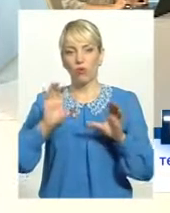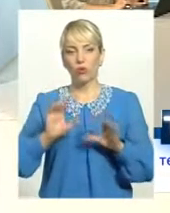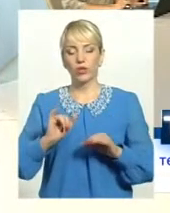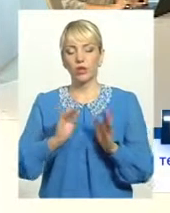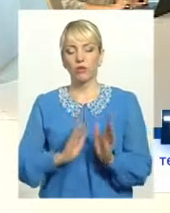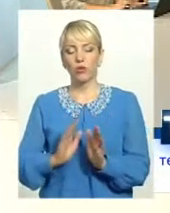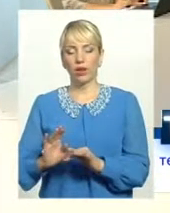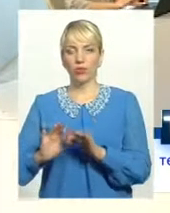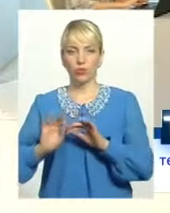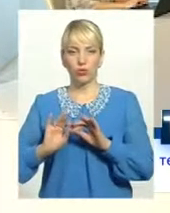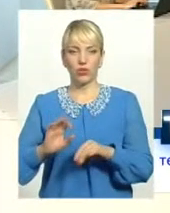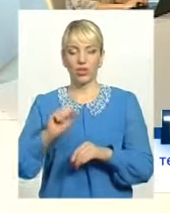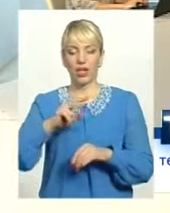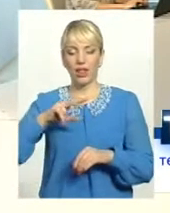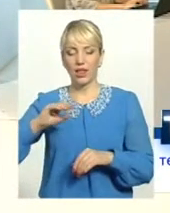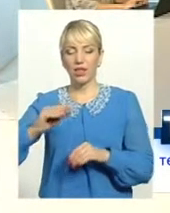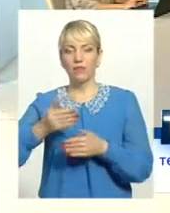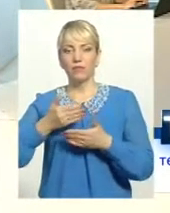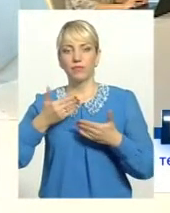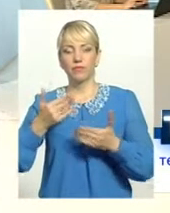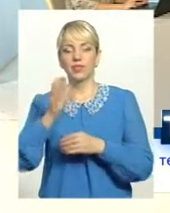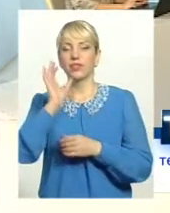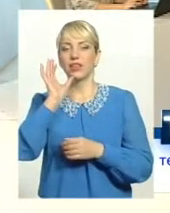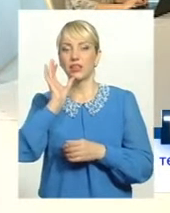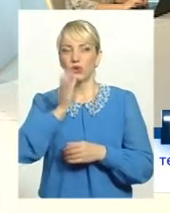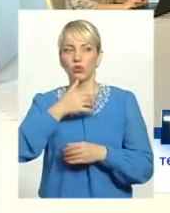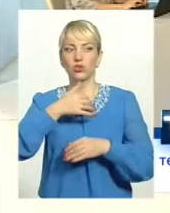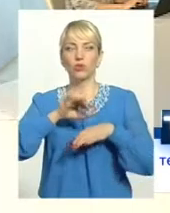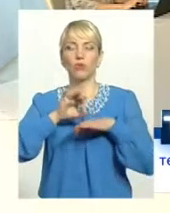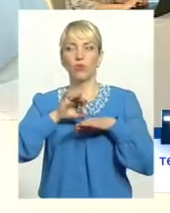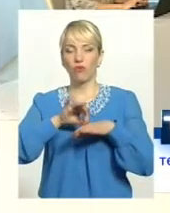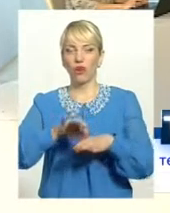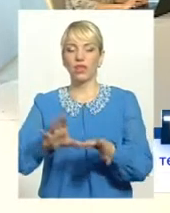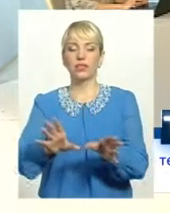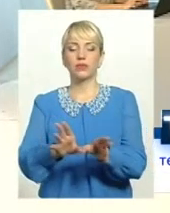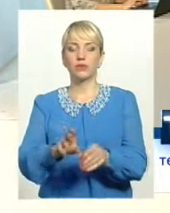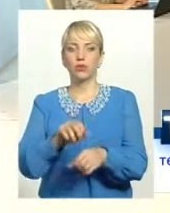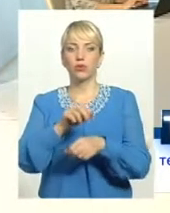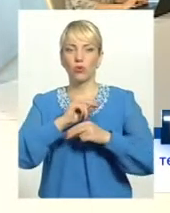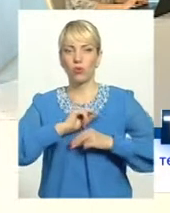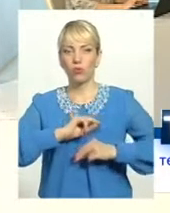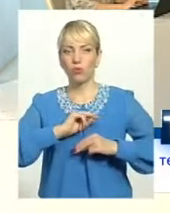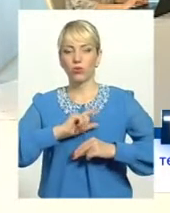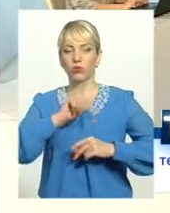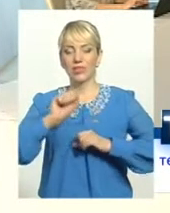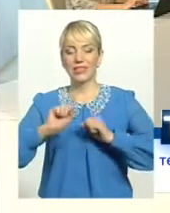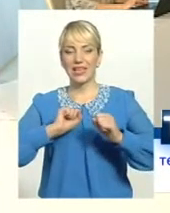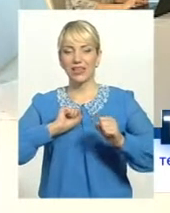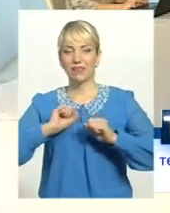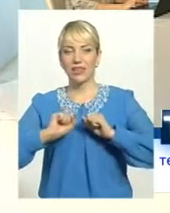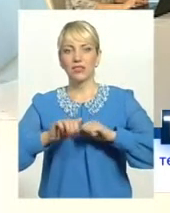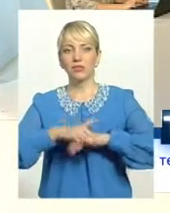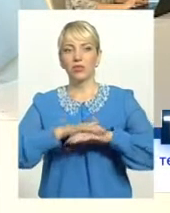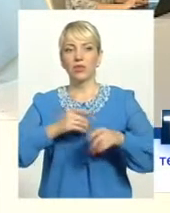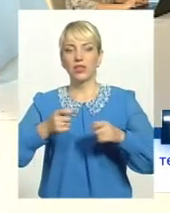вже в цьому році доволі серйозно, на мою думку, провели спільну роботу з керівництвом ринків для